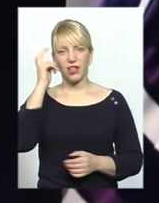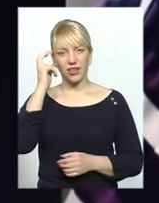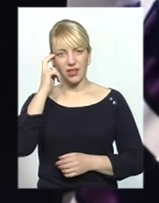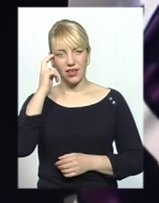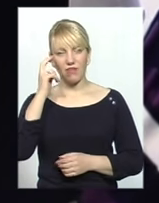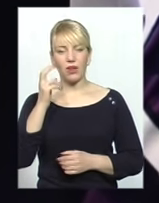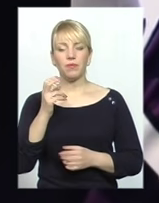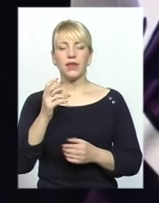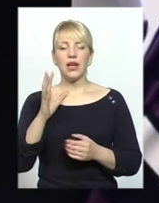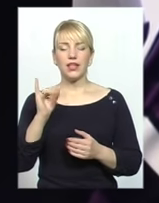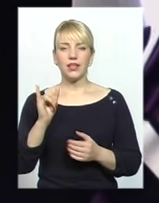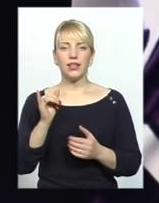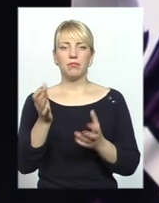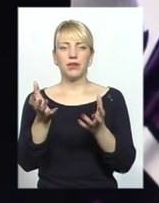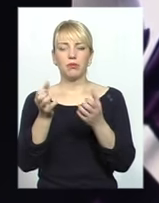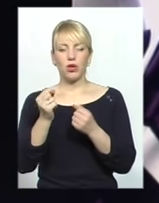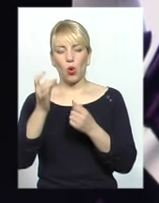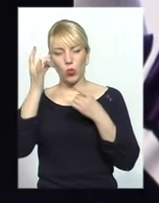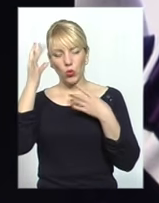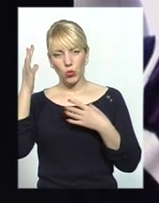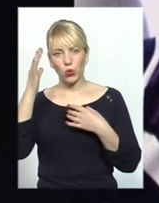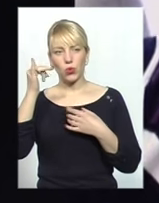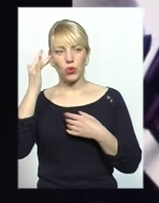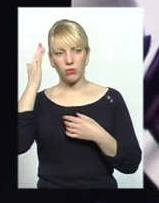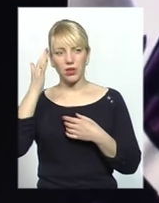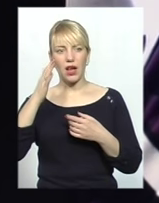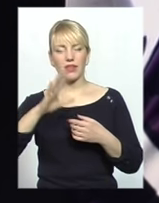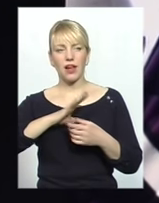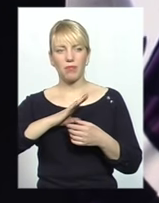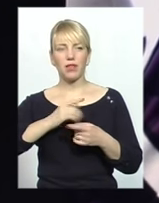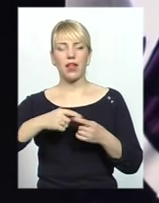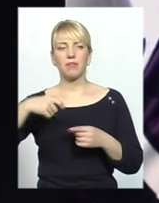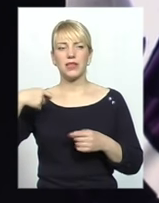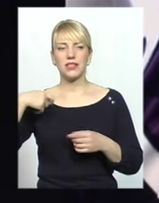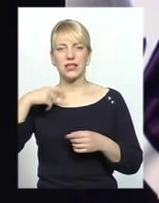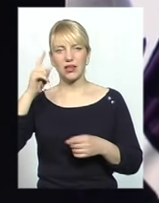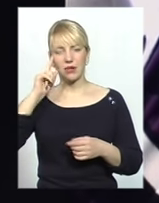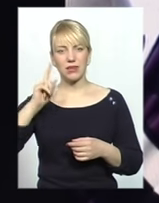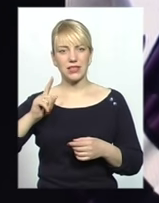Приобрела культуру, менталітет. І потім вона була премьер-мистром Ізраїля. Так,